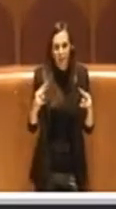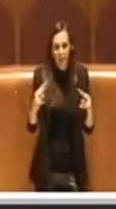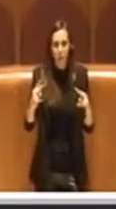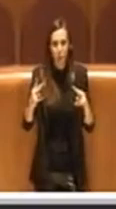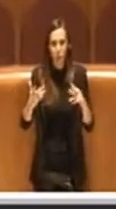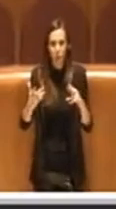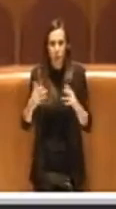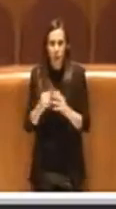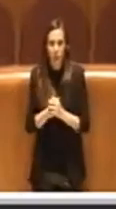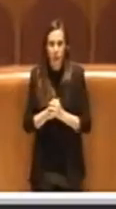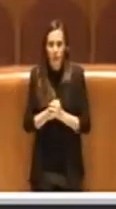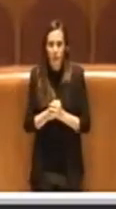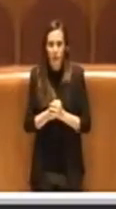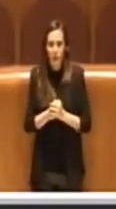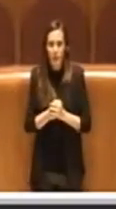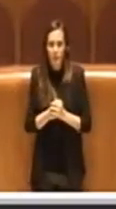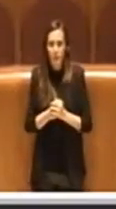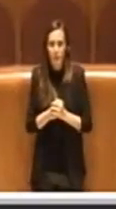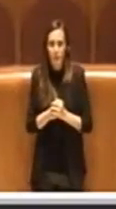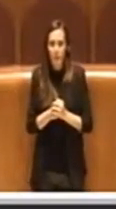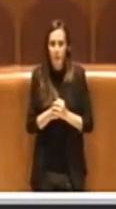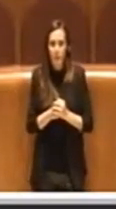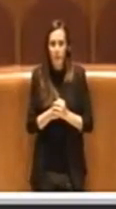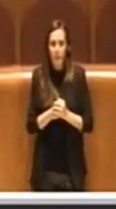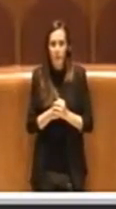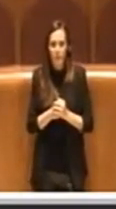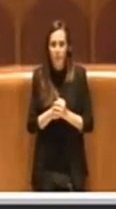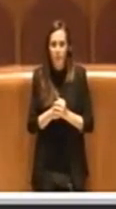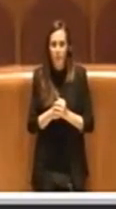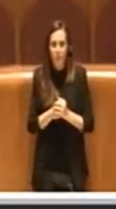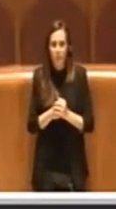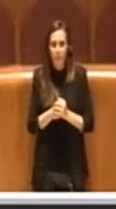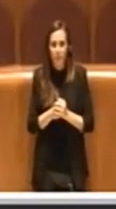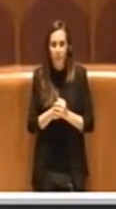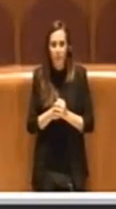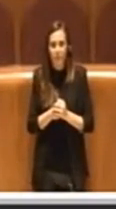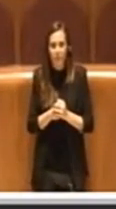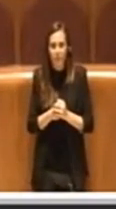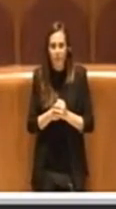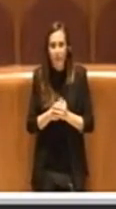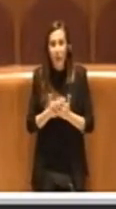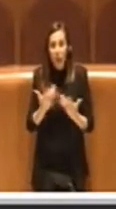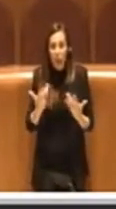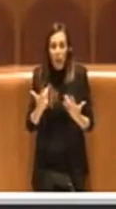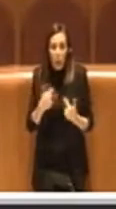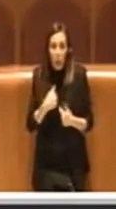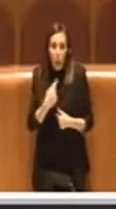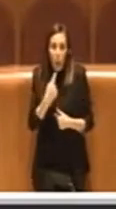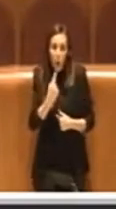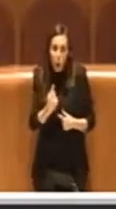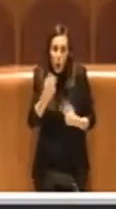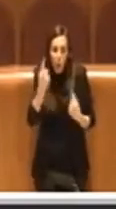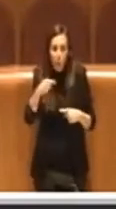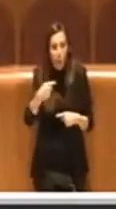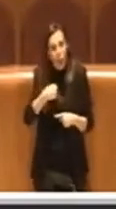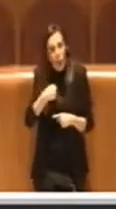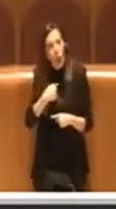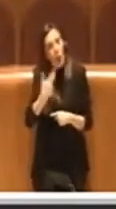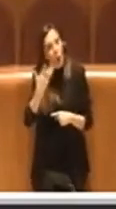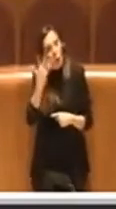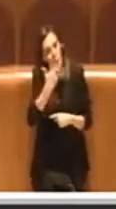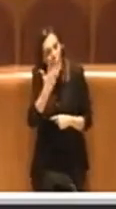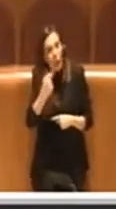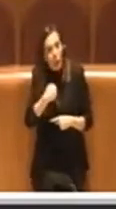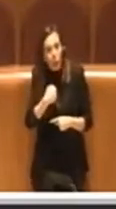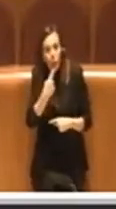ha ricepito ha dei mea culpa da parte mia, perché non sono una persona che non ammette i propri errori.